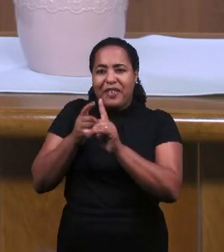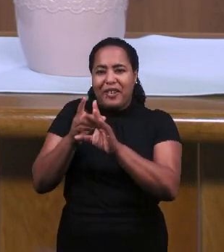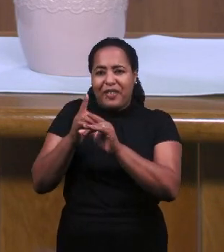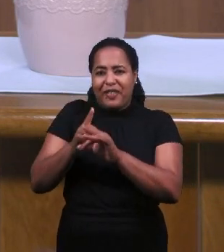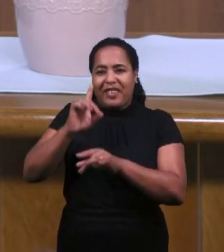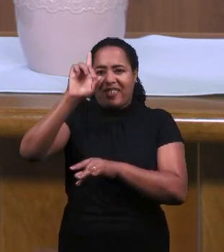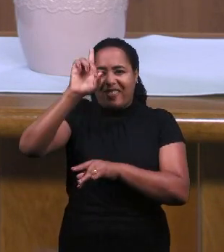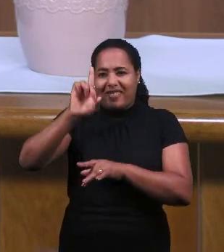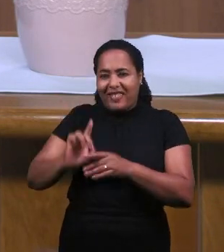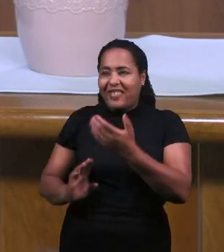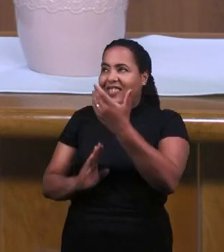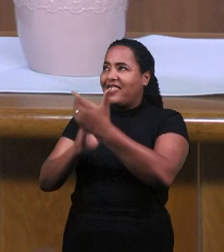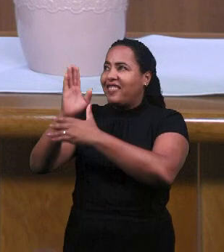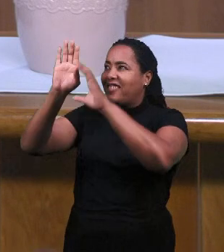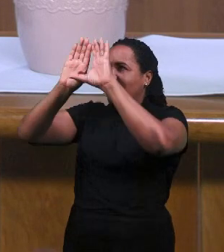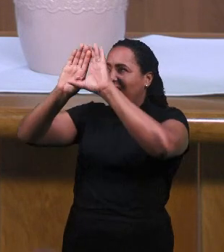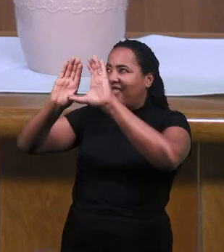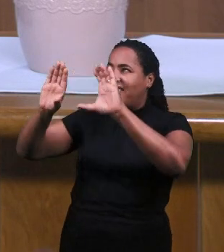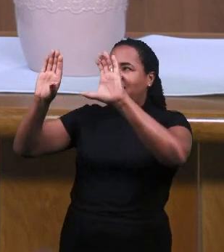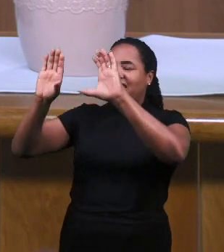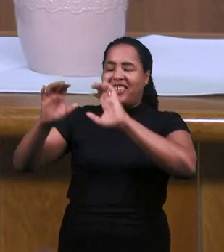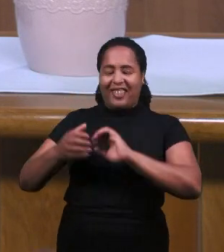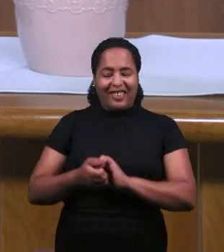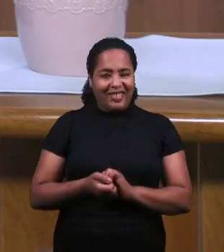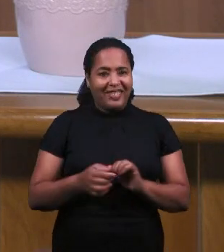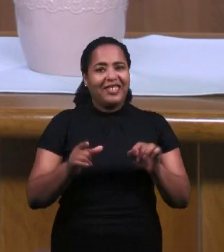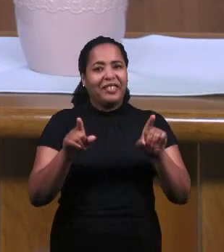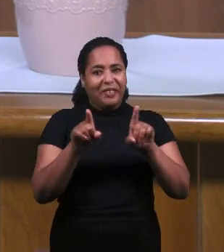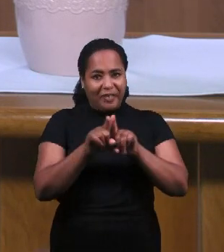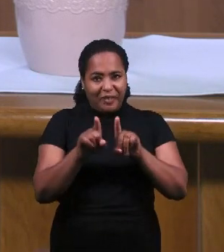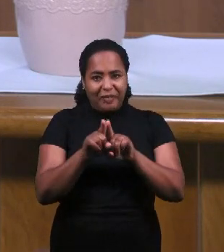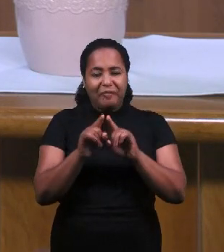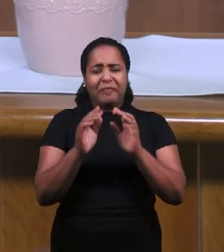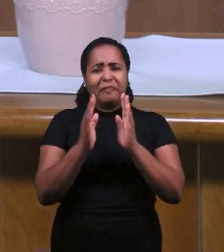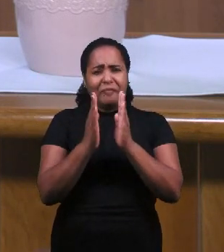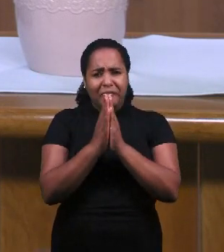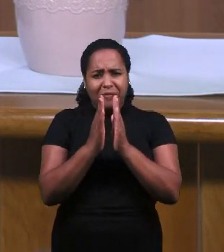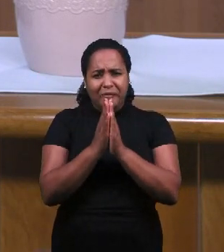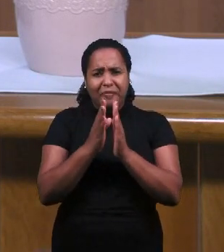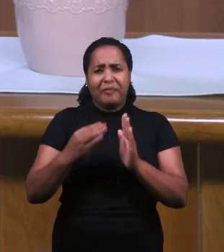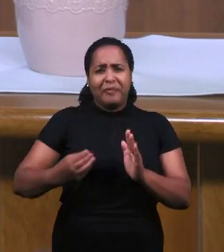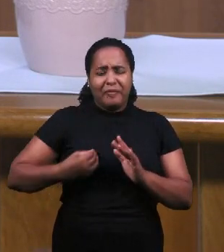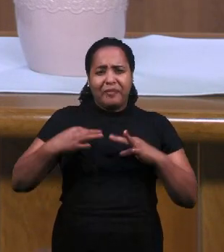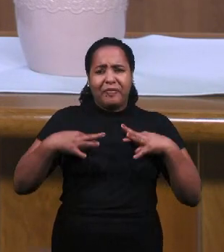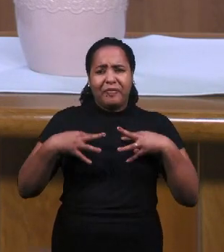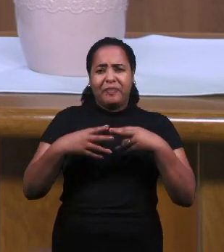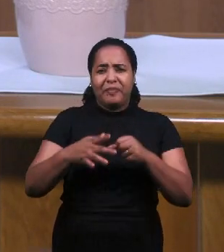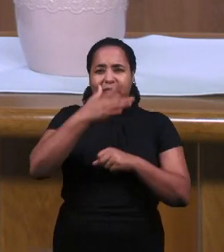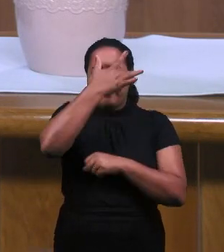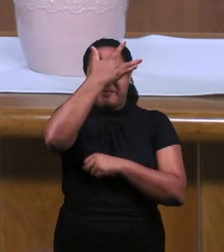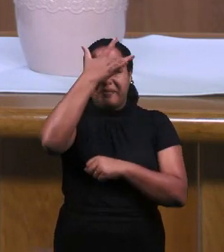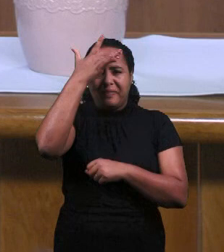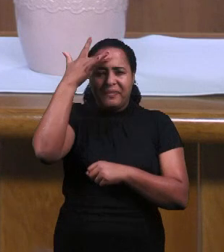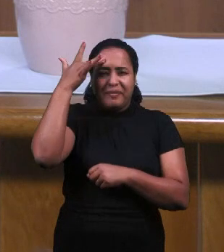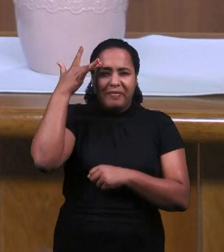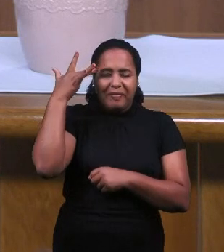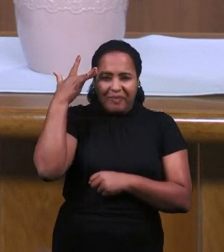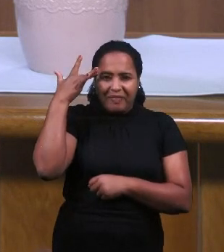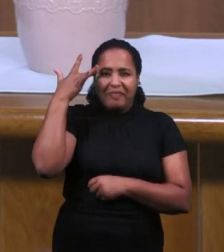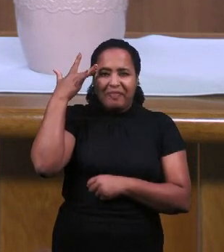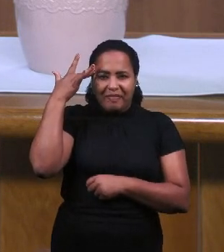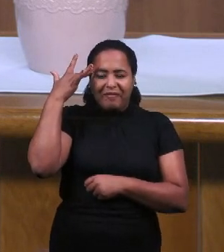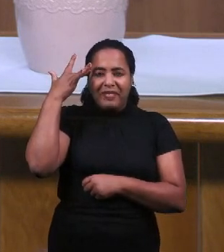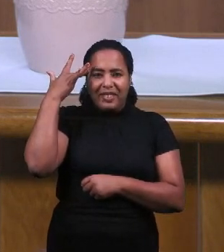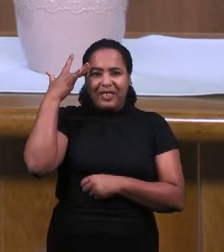Бога. В Его работе, в доктрине, которая ведет нас в вечность, а не уводит нас от